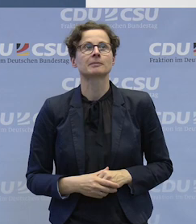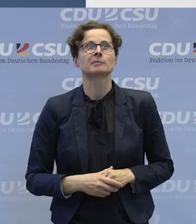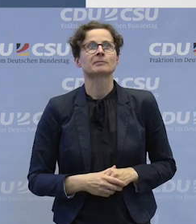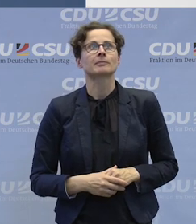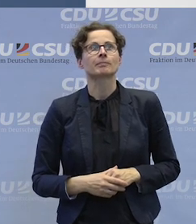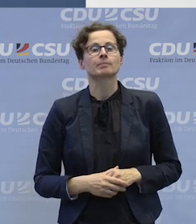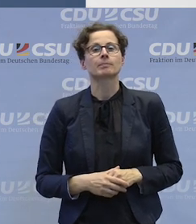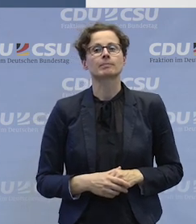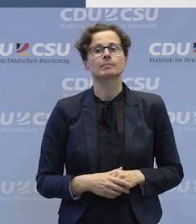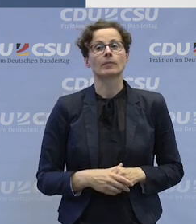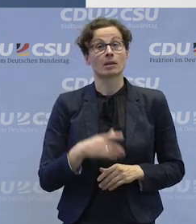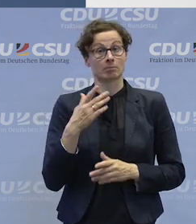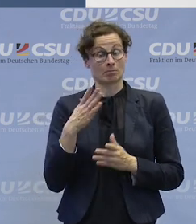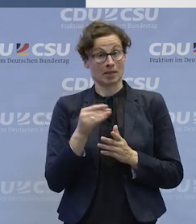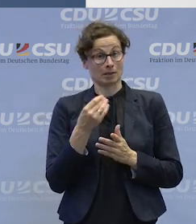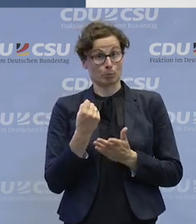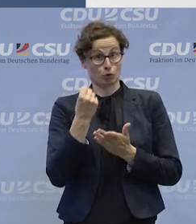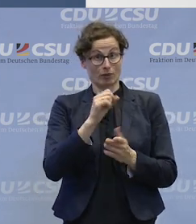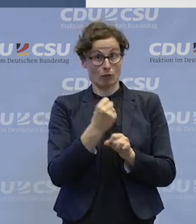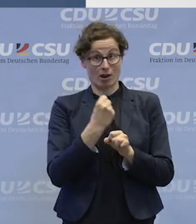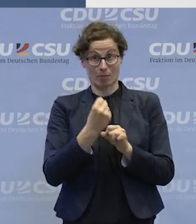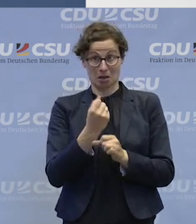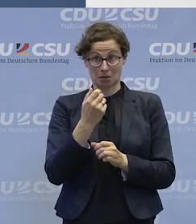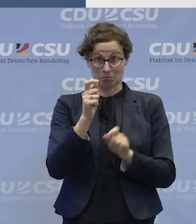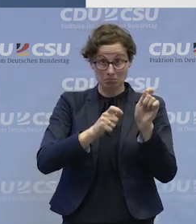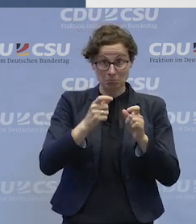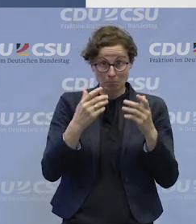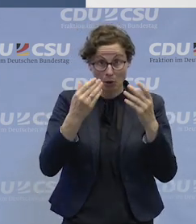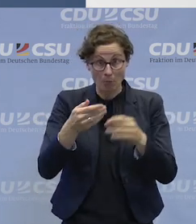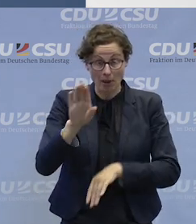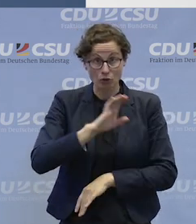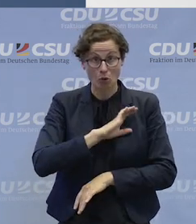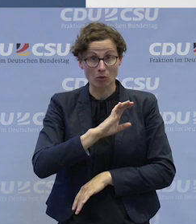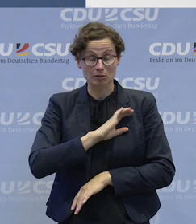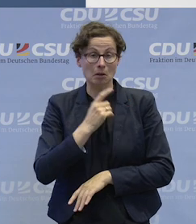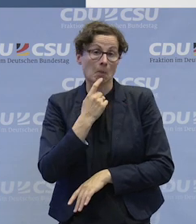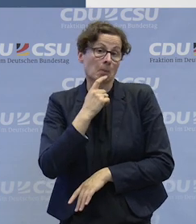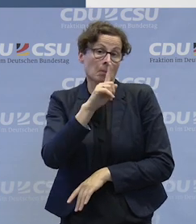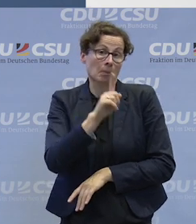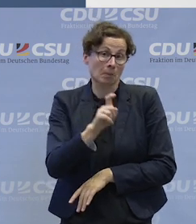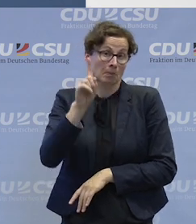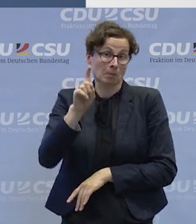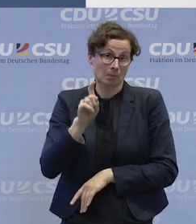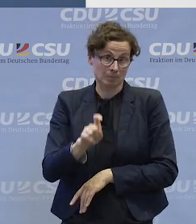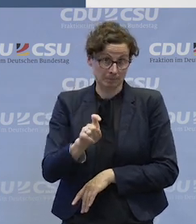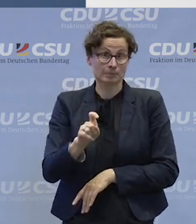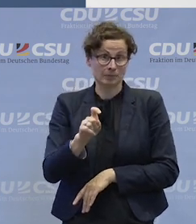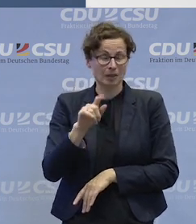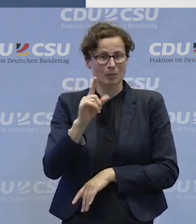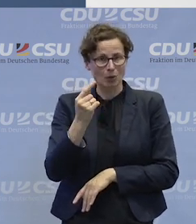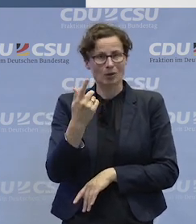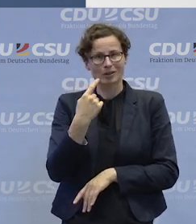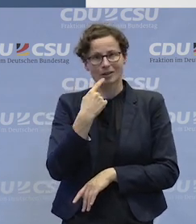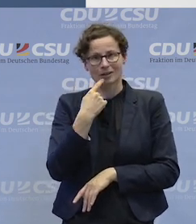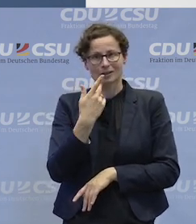Mehr Chancen durch das neue Budget für Arbeit, das habe ich mit einem Fragezeichen und einem Ausrufezeichen versehen, hier auf meinem